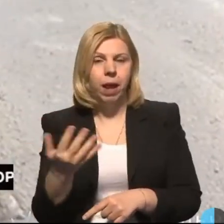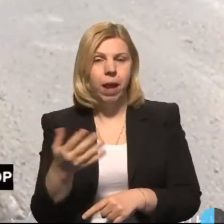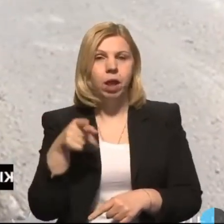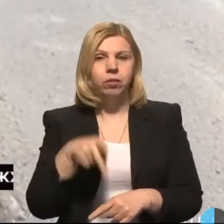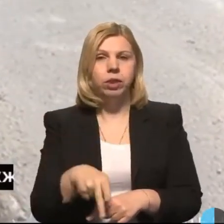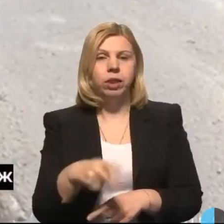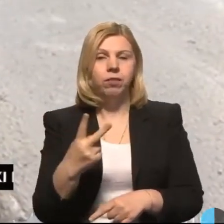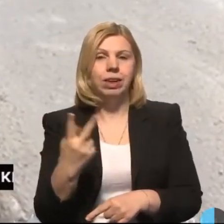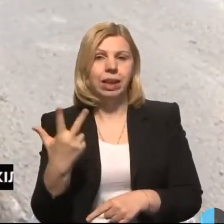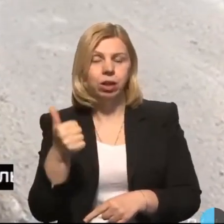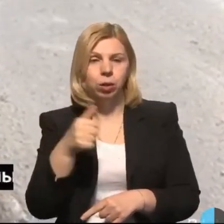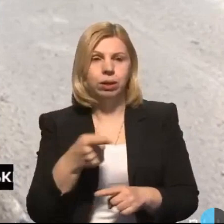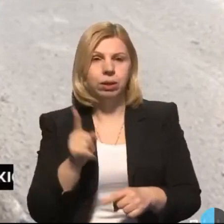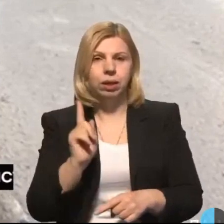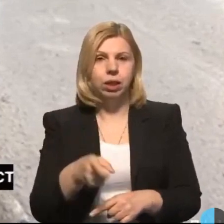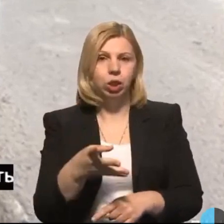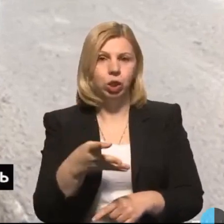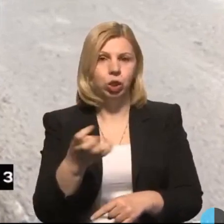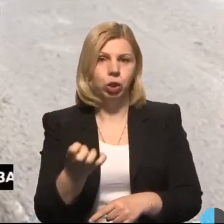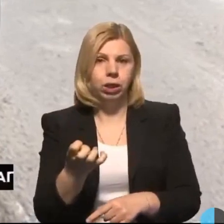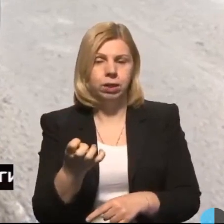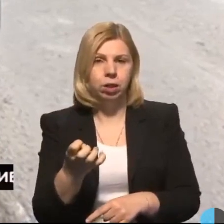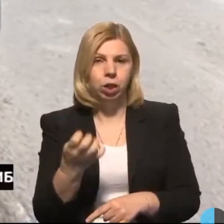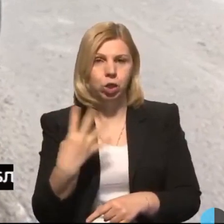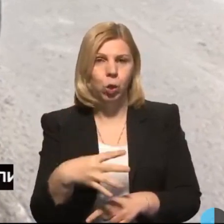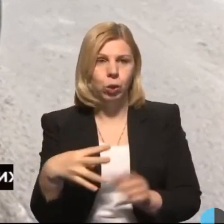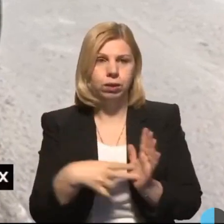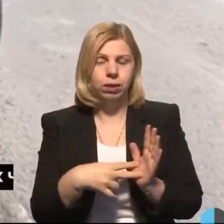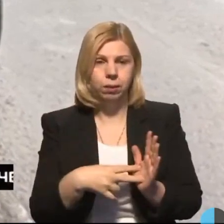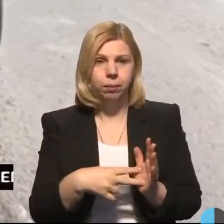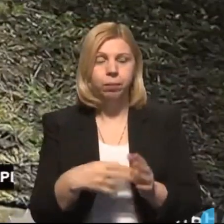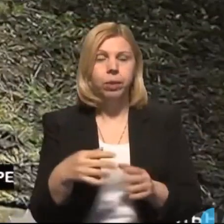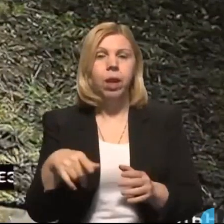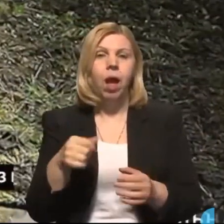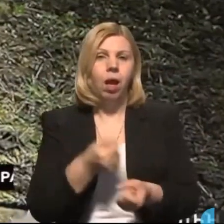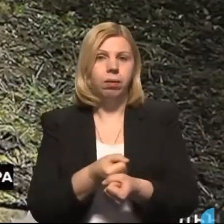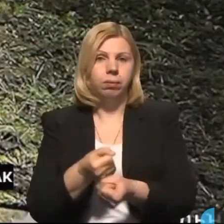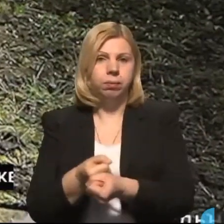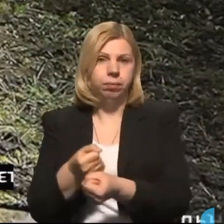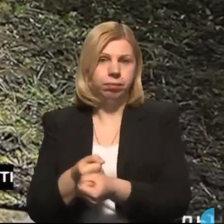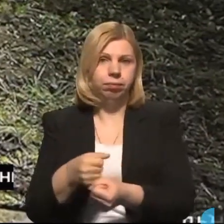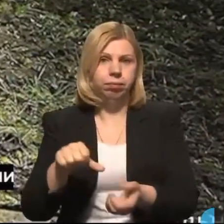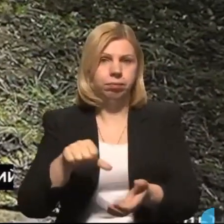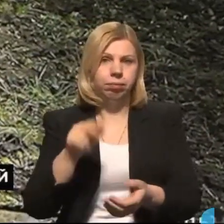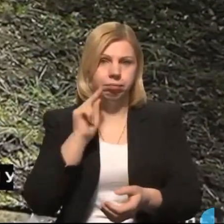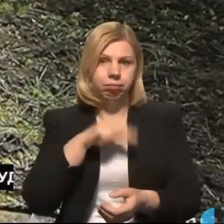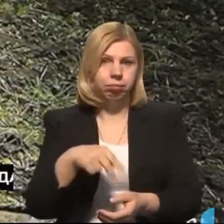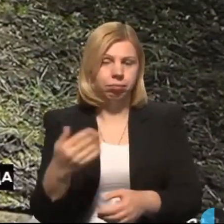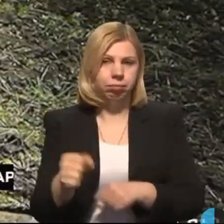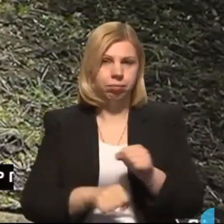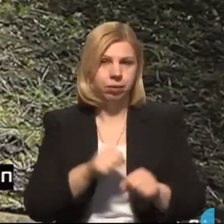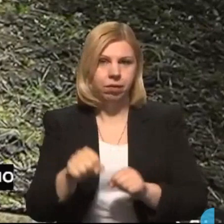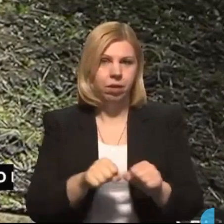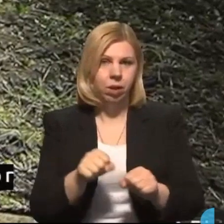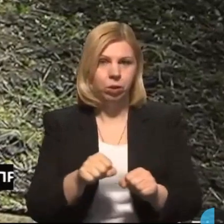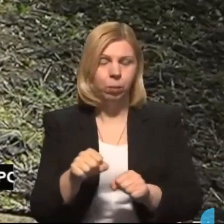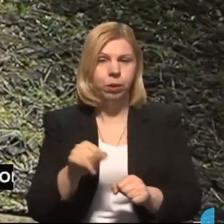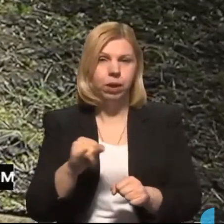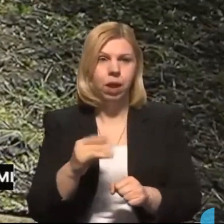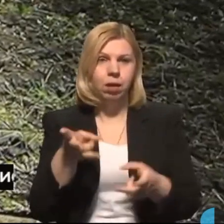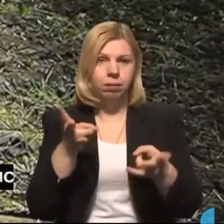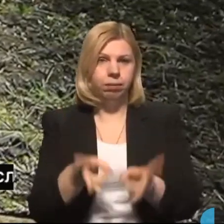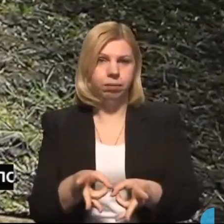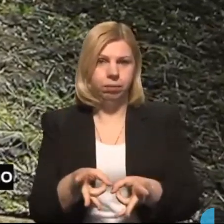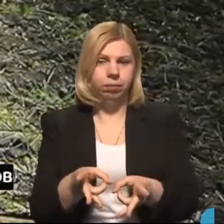2023 – це 1447 дорожньо-транспортних пригод за участі велосипедистів з